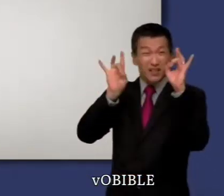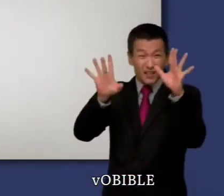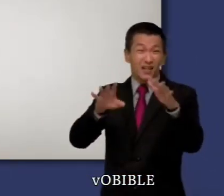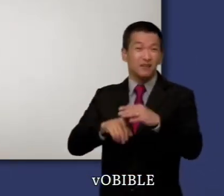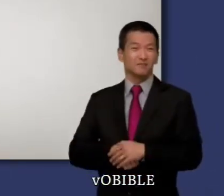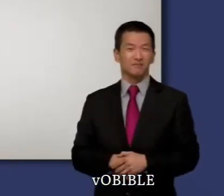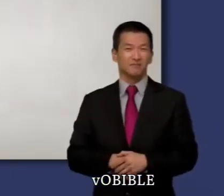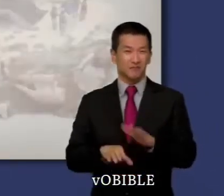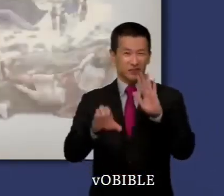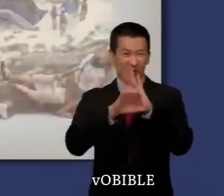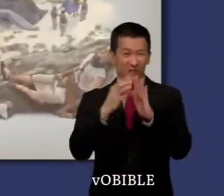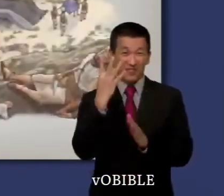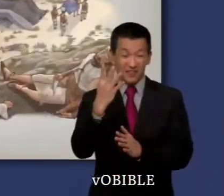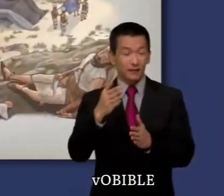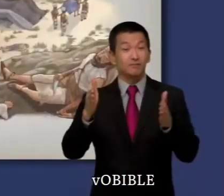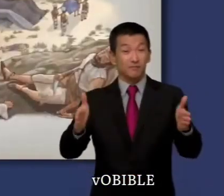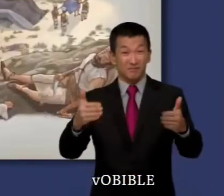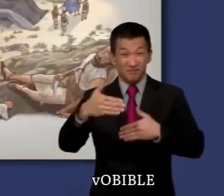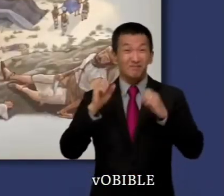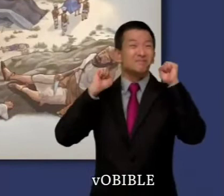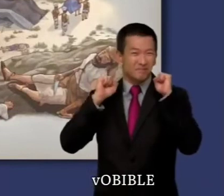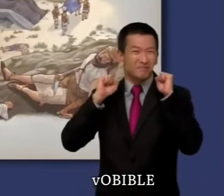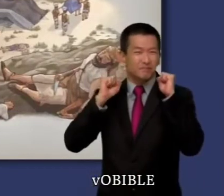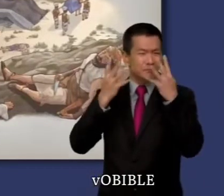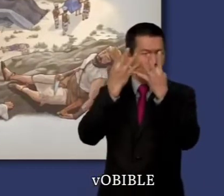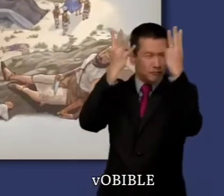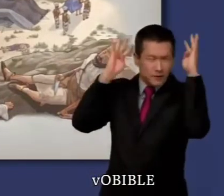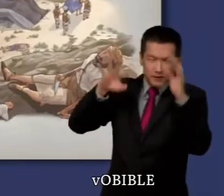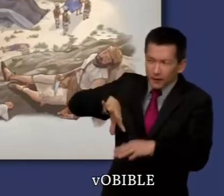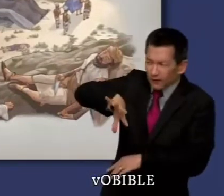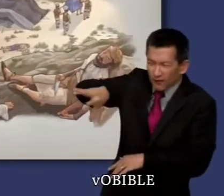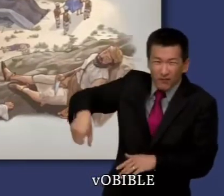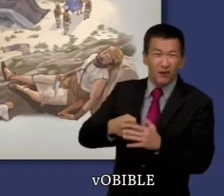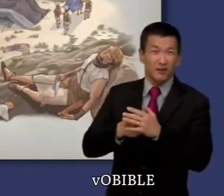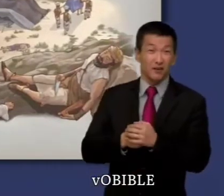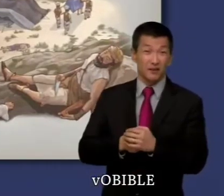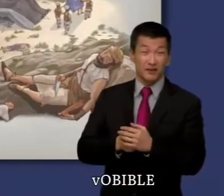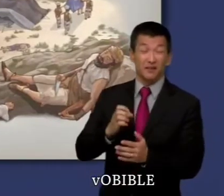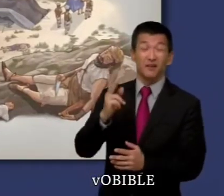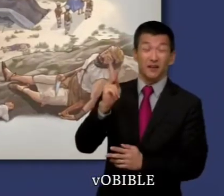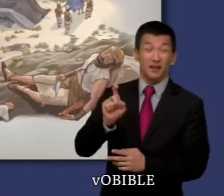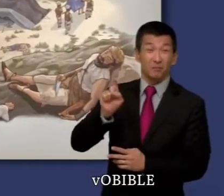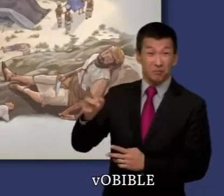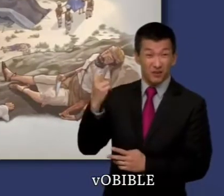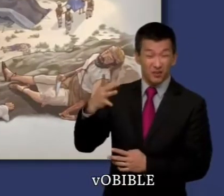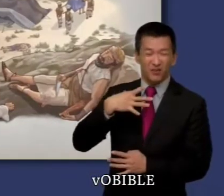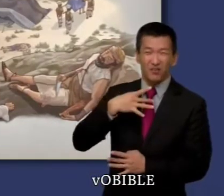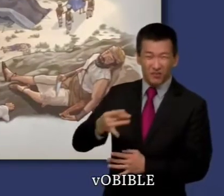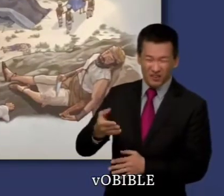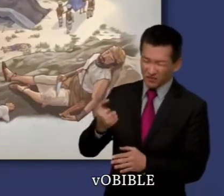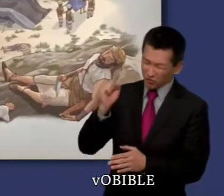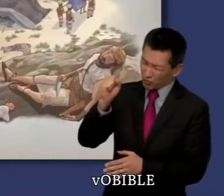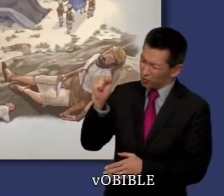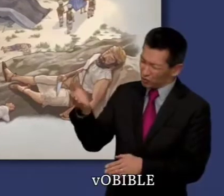Dans le chapitre 4, les Philistins s'emparent de l'Arche de l'Alliance dans le camp de l'armée d'Israël et ils tuent les deux fils